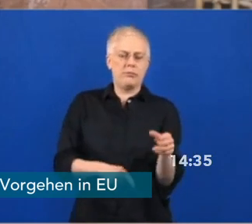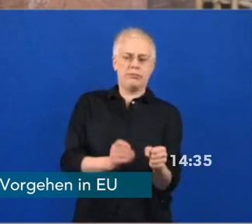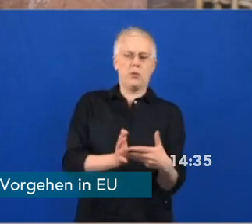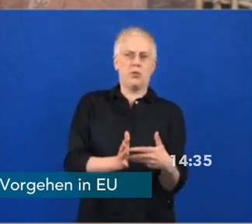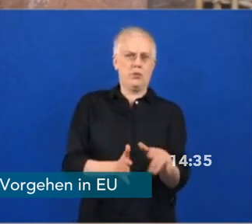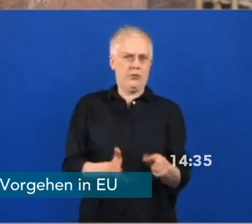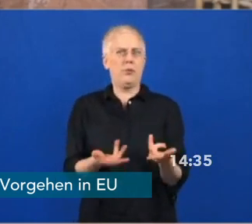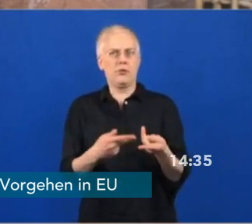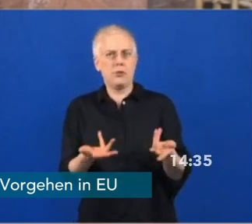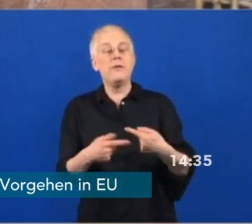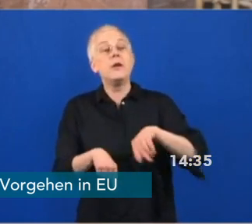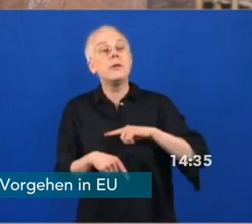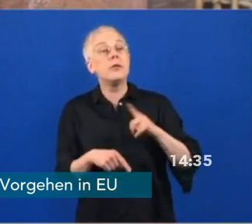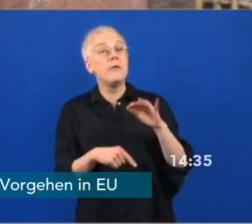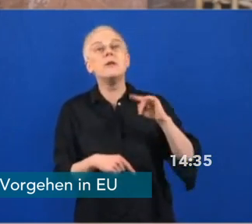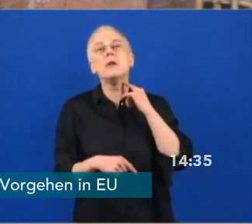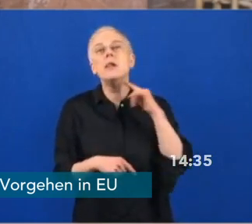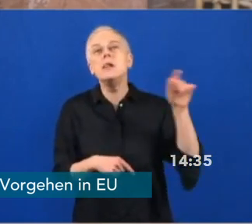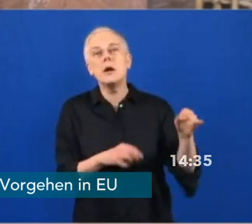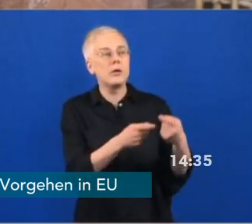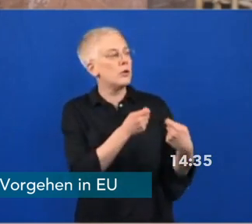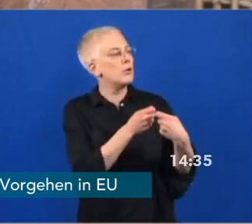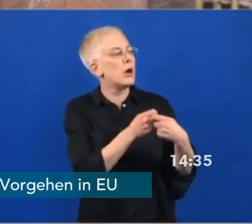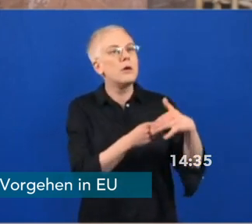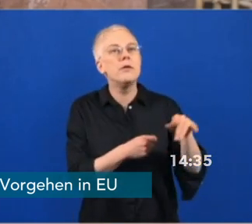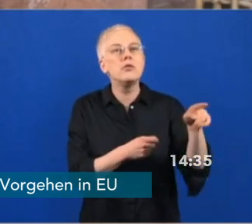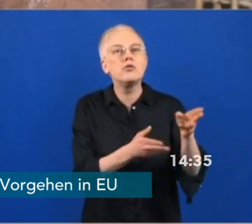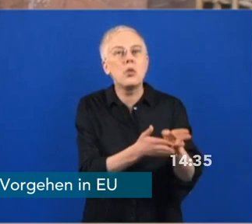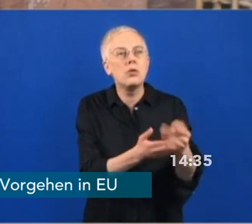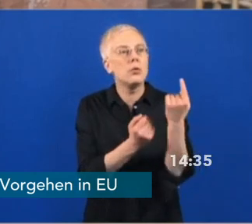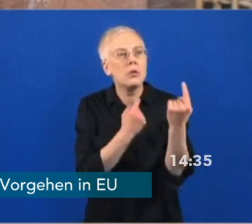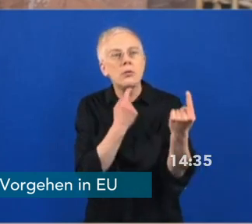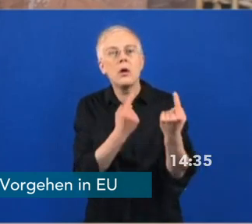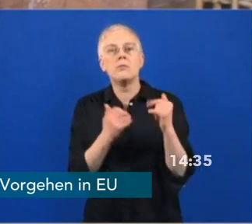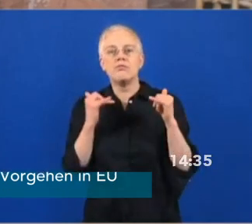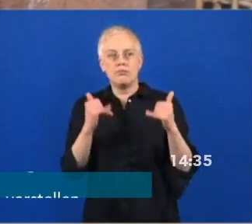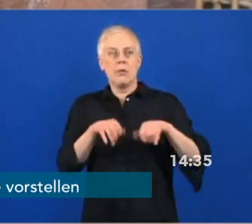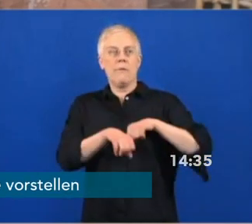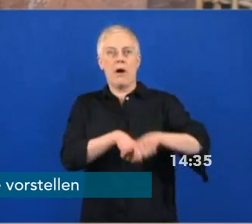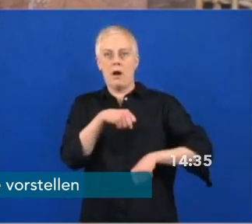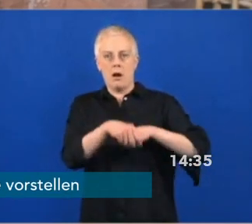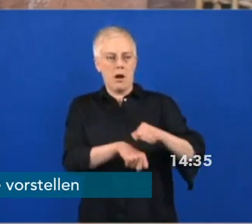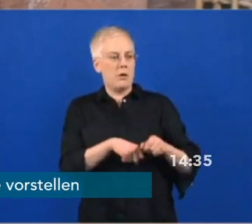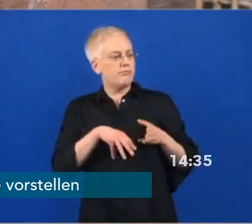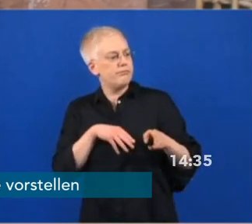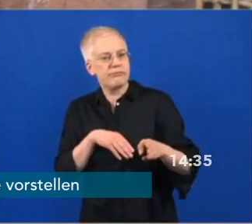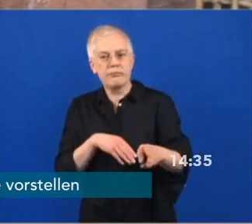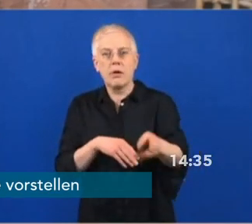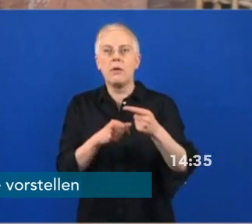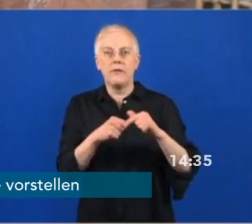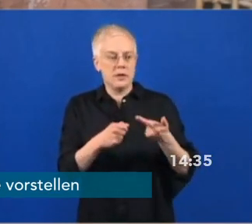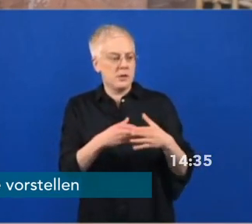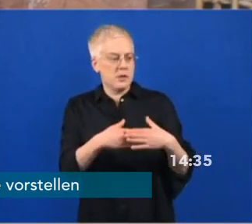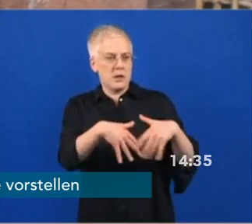und haben die Zusicherung erhalten, dass diese Kontrollen von Radfahrern und Fußgängern quasi im Nahbereich